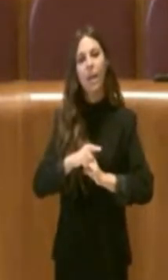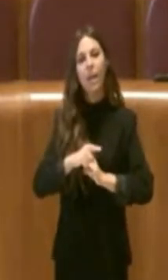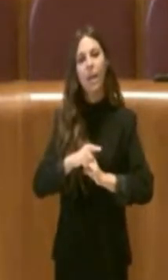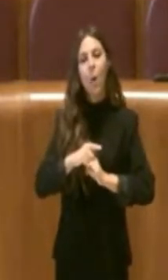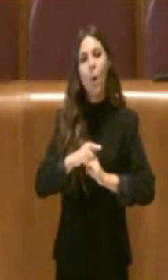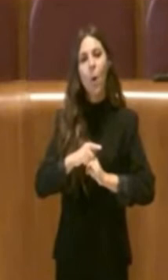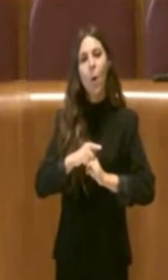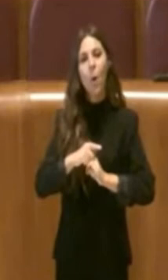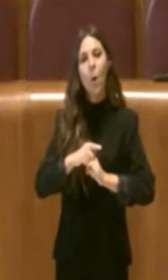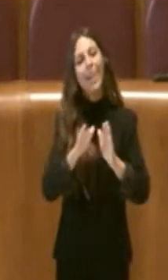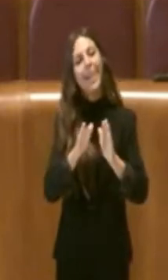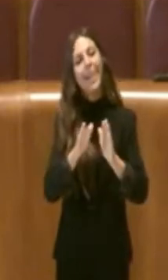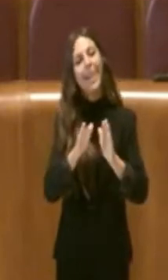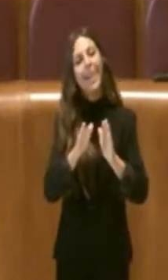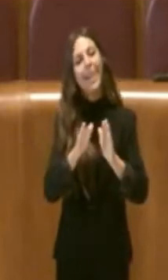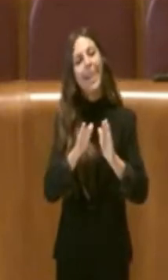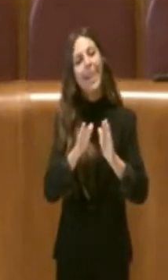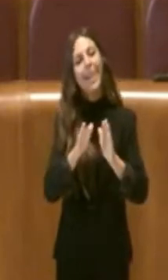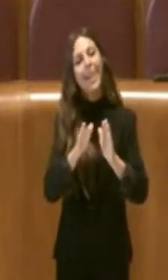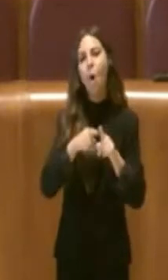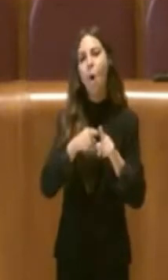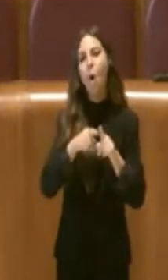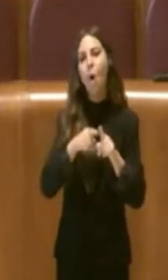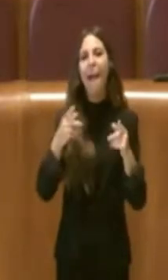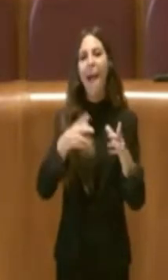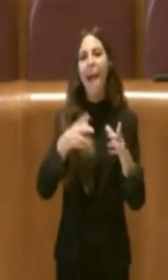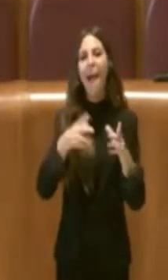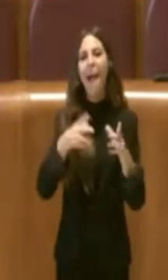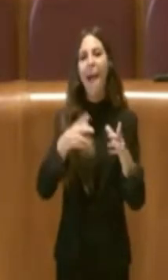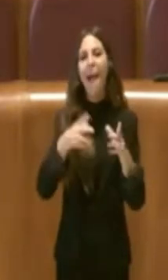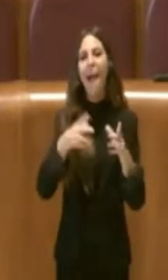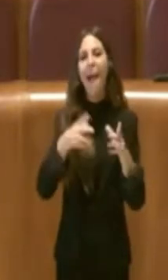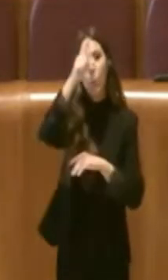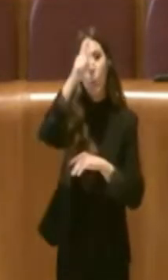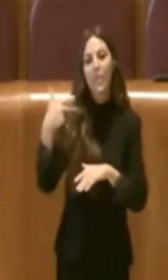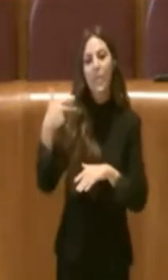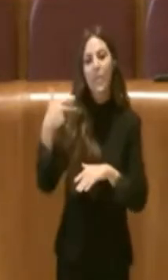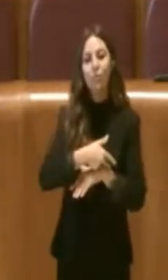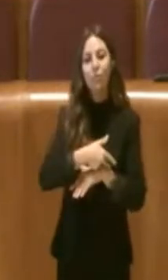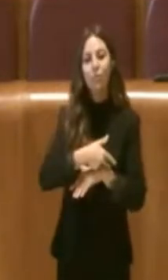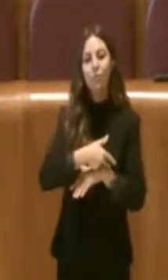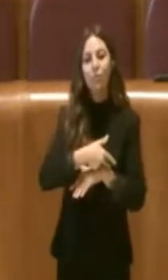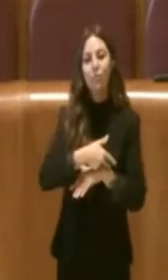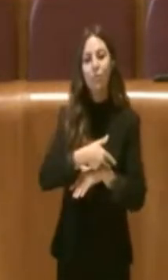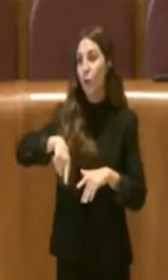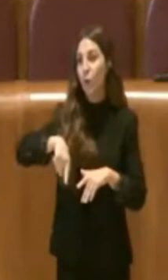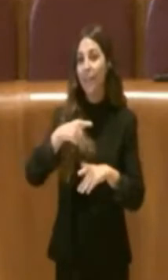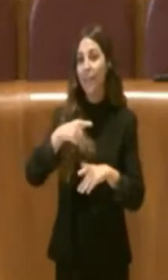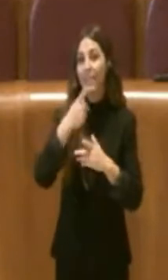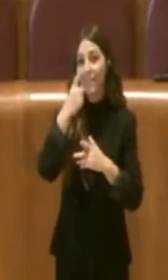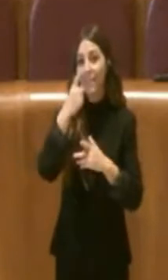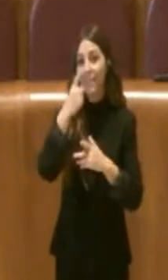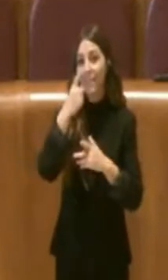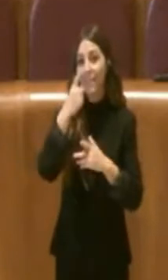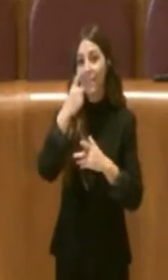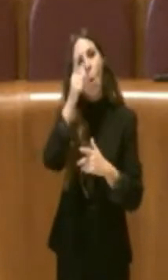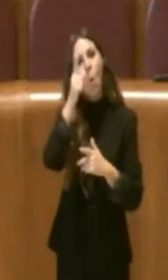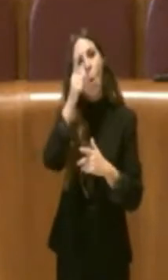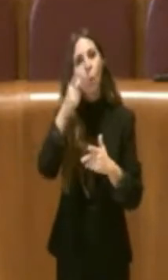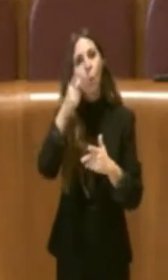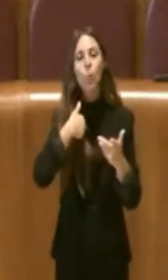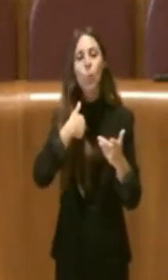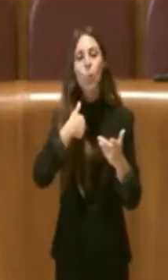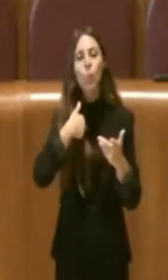sociale e culturale. Noi tutti siamo convinti che se la cultura può essere declinata in tanti modi e